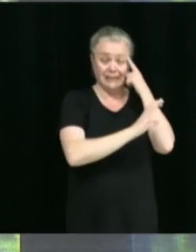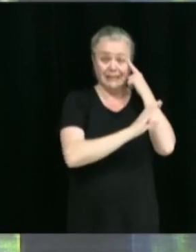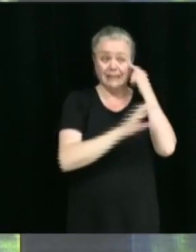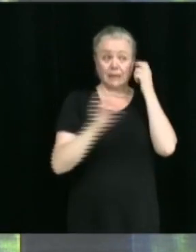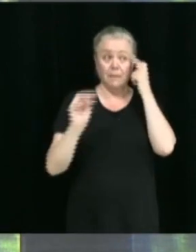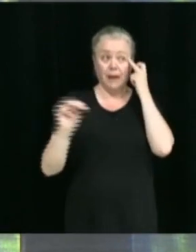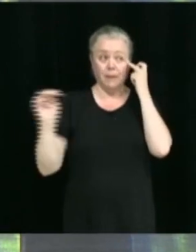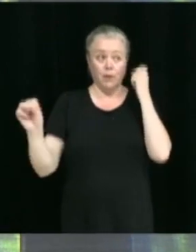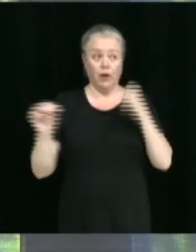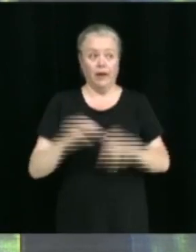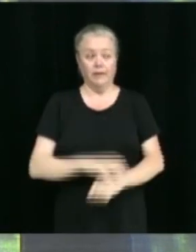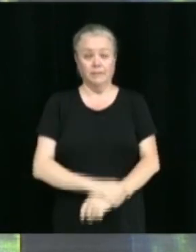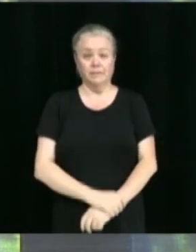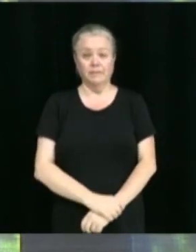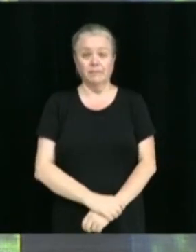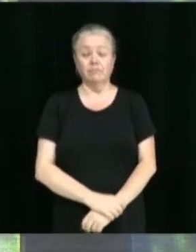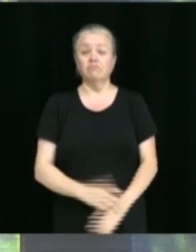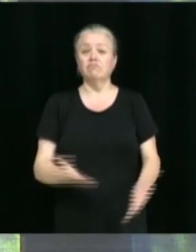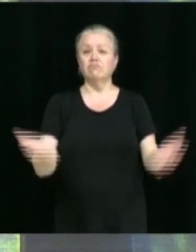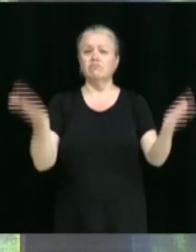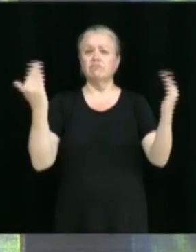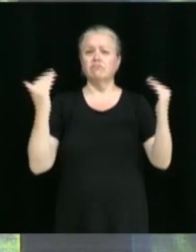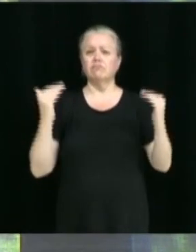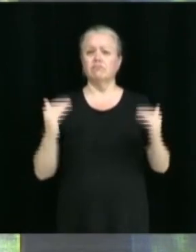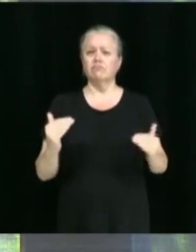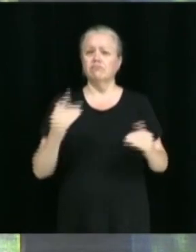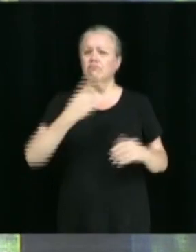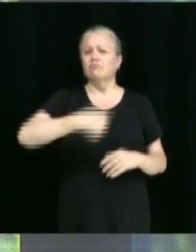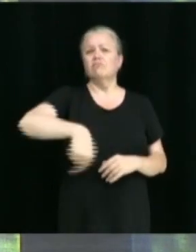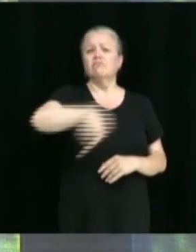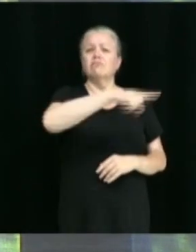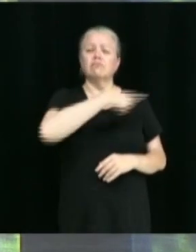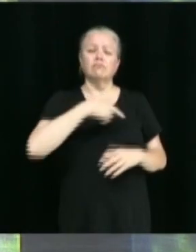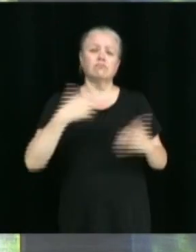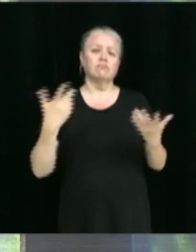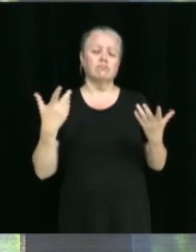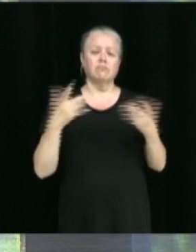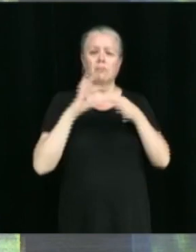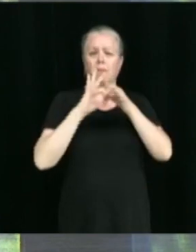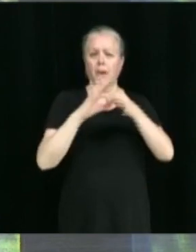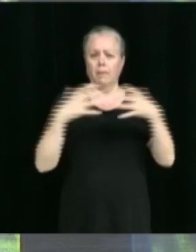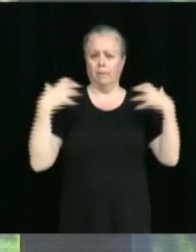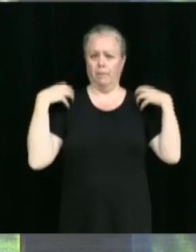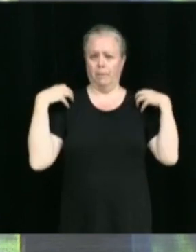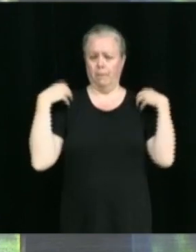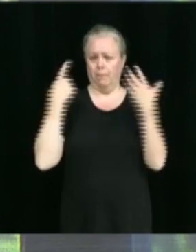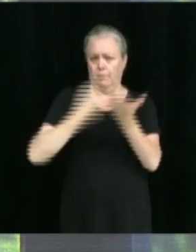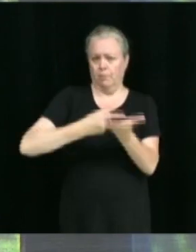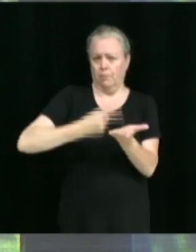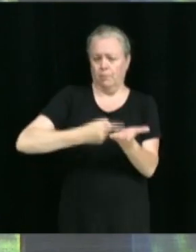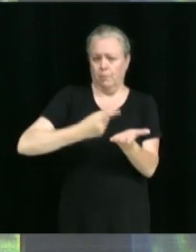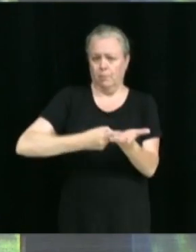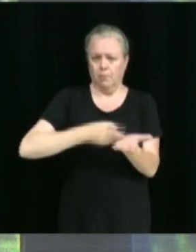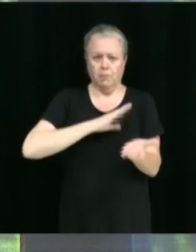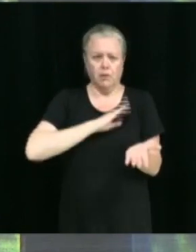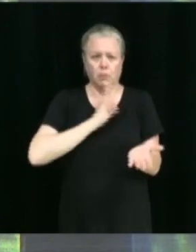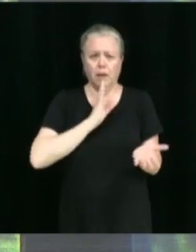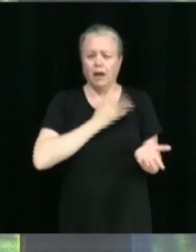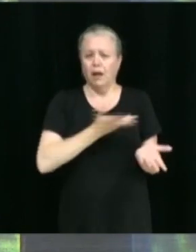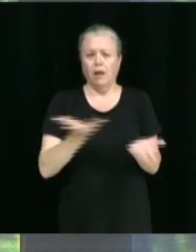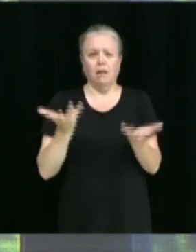Marc Morin. Nous en serions rendus aux interventions des membres du conseil. Est-ce qu'il y en a qui